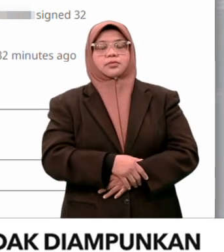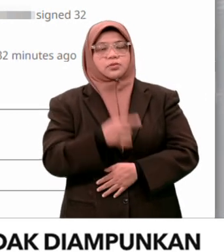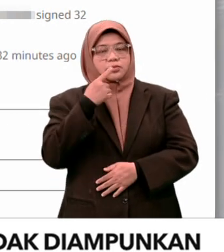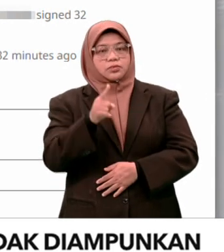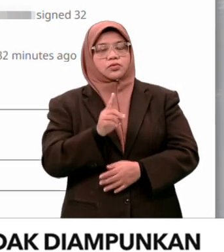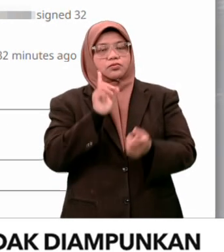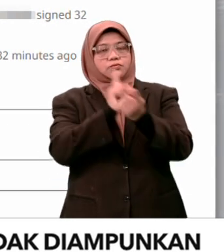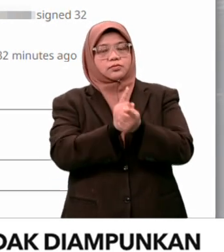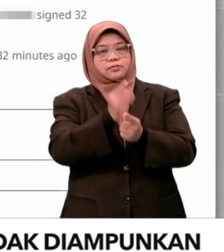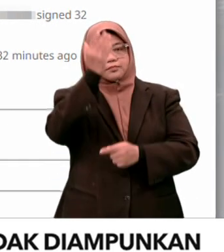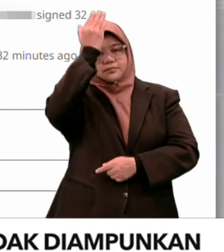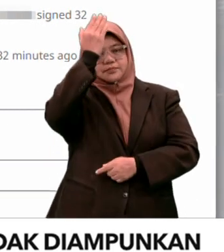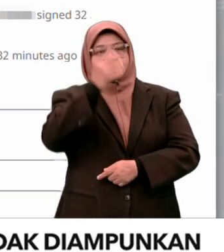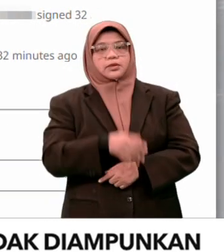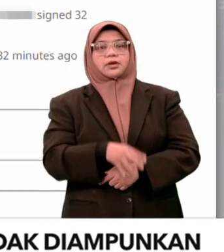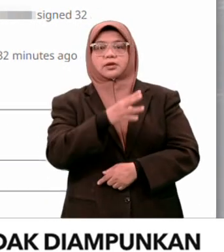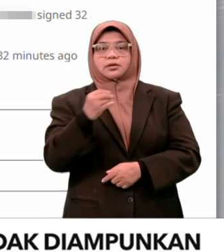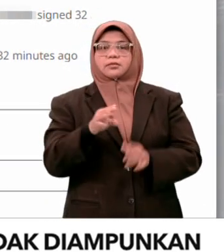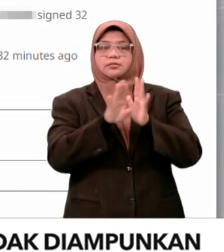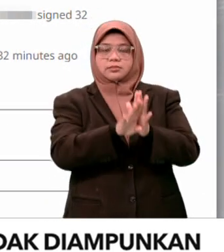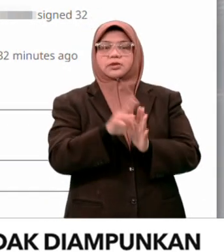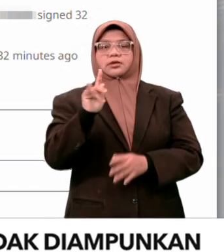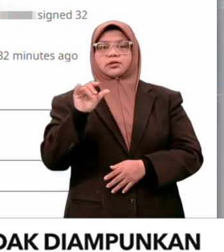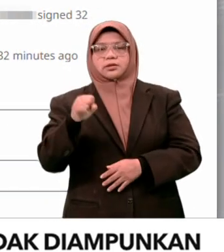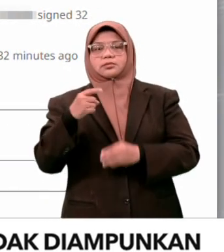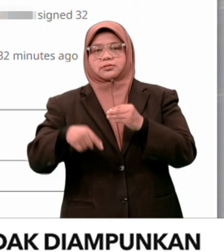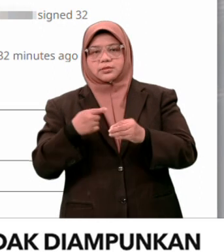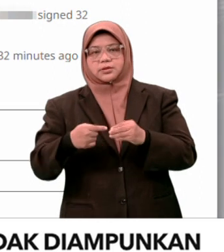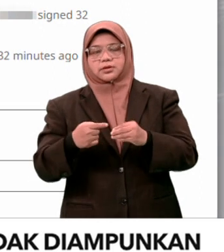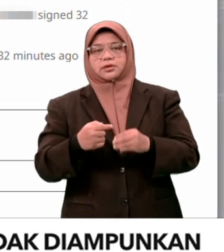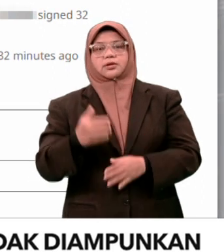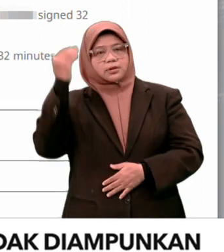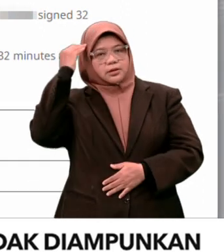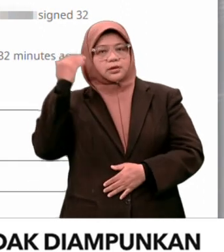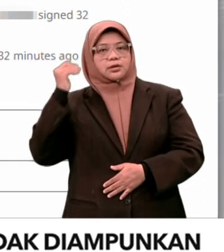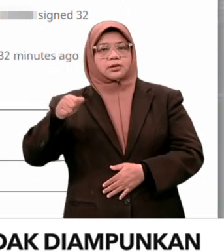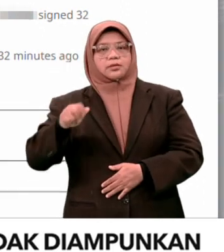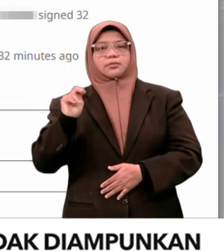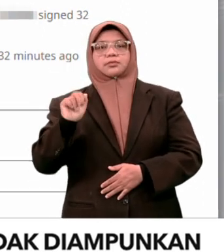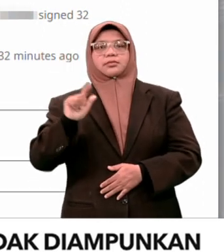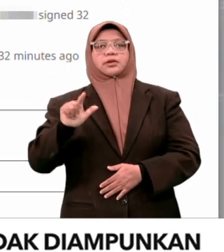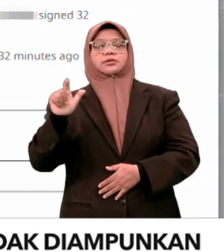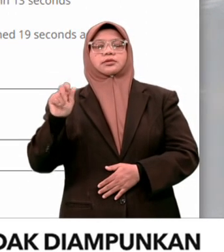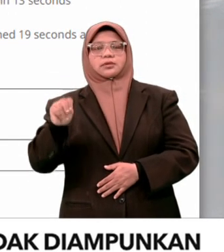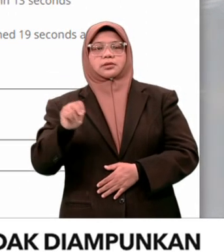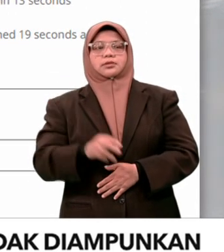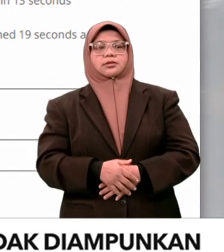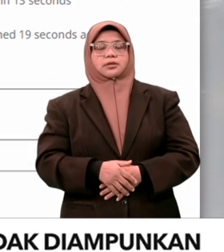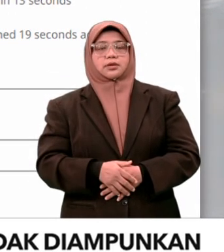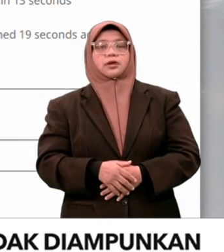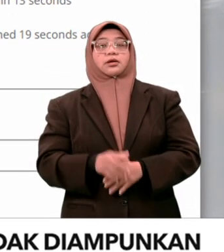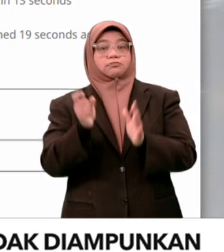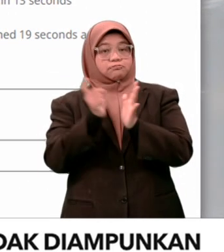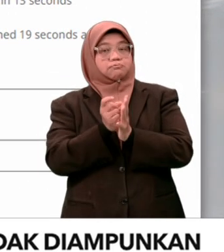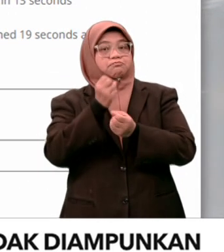untuk menghadap baginda berhubung bukti kes melibatkan Hakim Nazlan Ghazali. SORW ini akan memberikan maklumat dari semasa ke